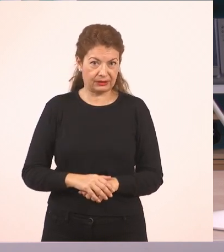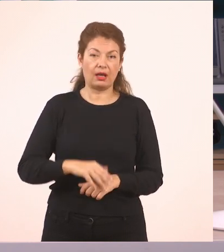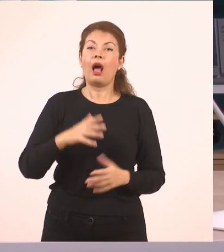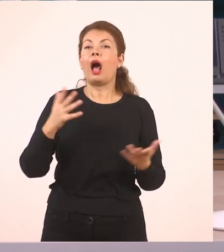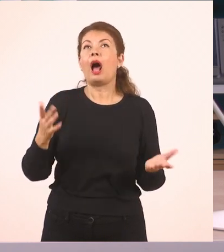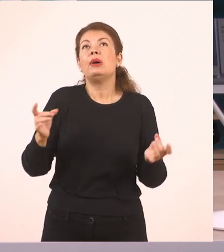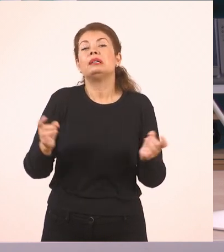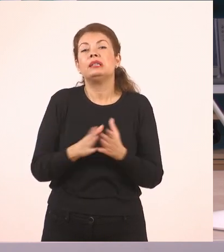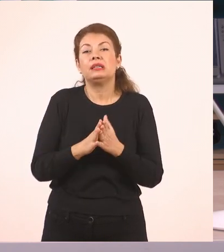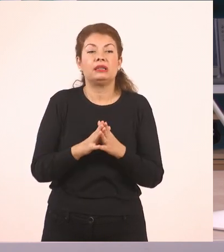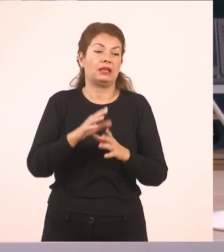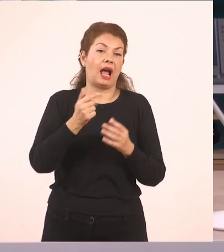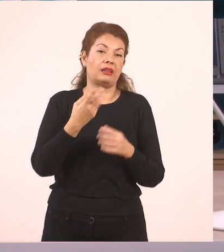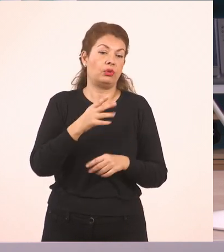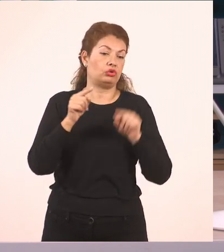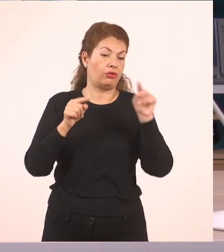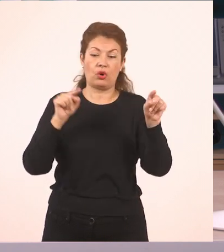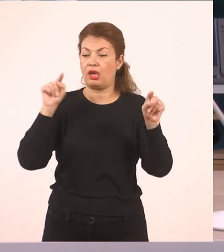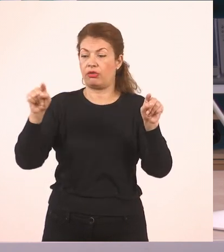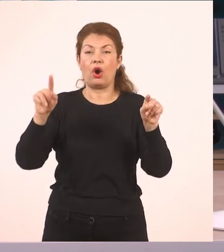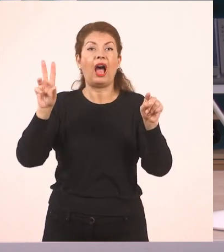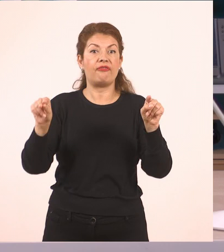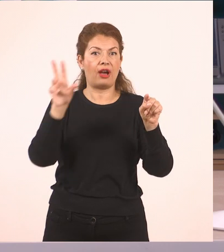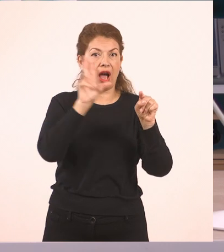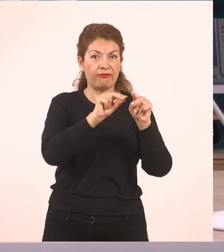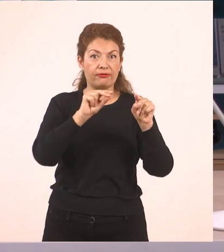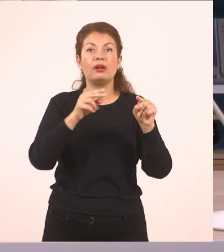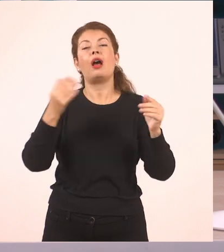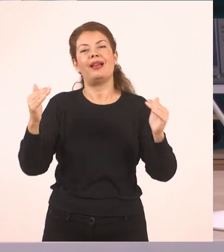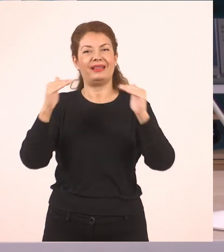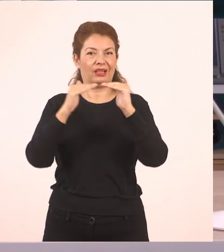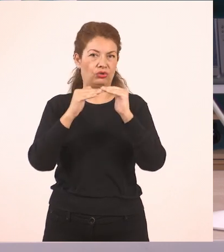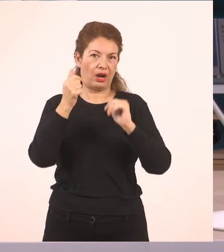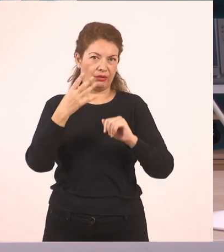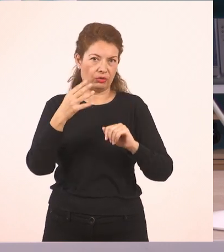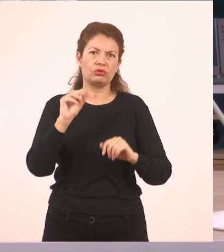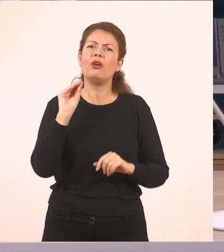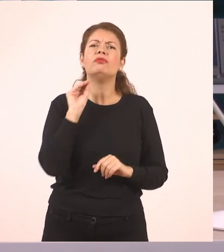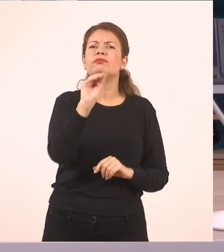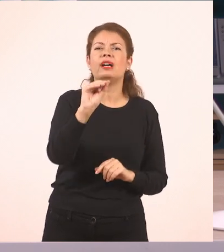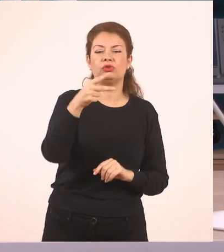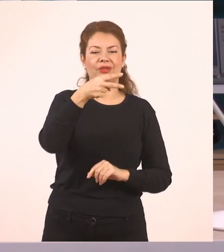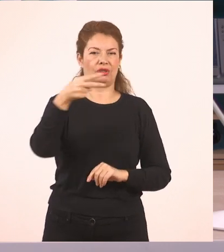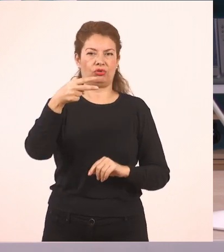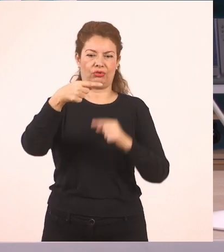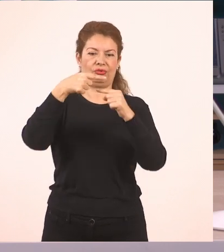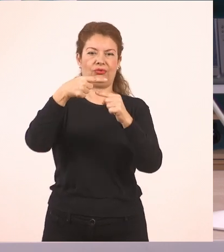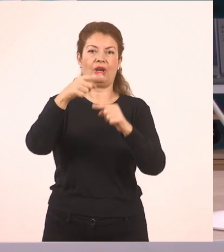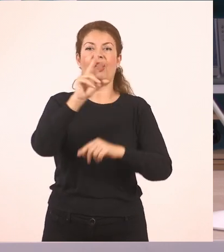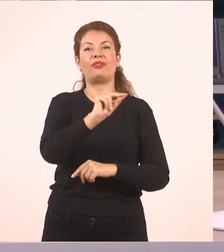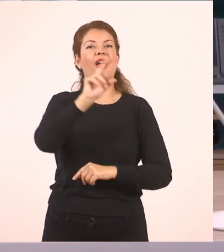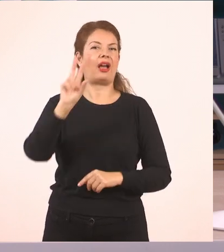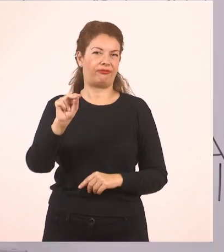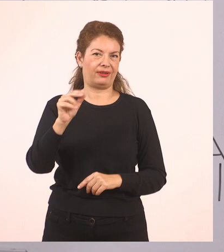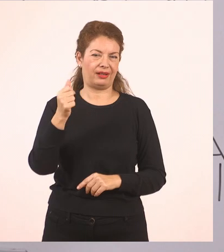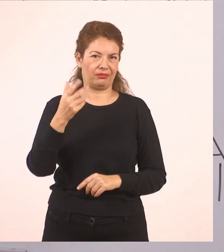χρησιμοποιώ το γνωστό μας ίσον. Που δείχνει ότι η μία πλευρά είναι ακριβώς ίδια με την